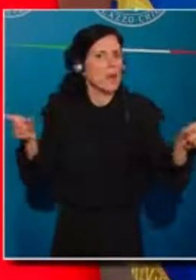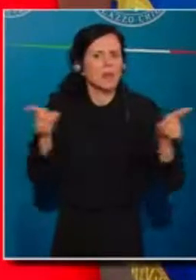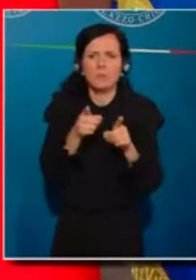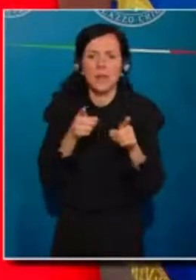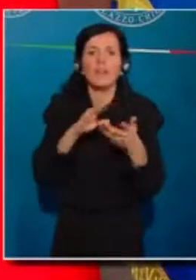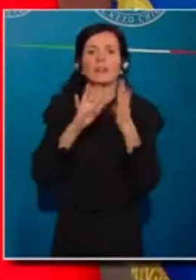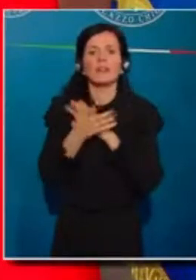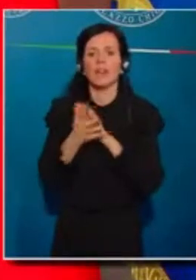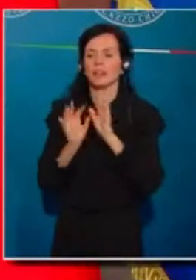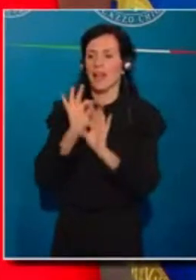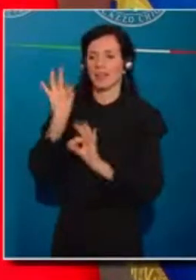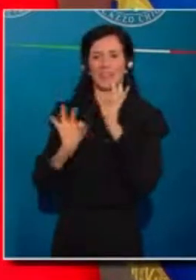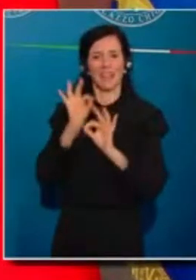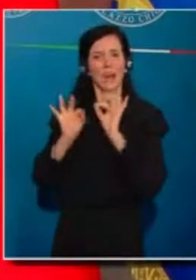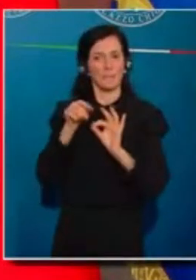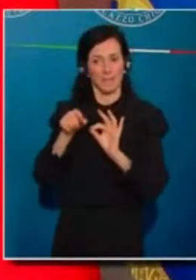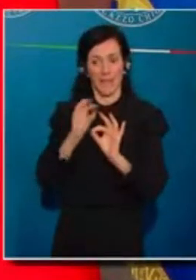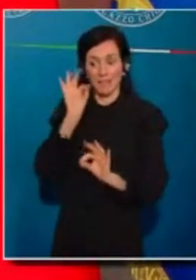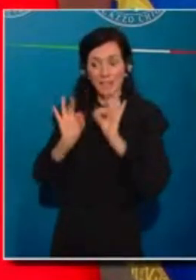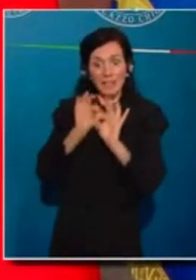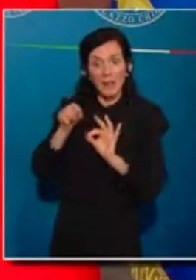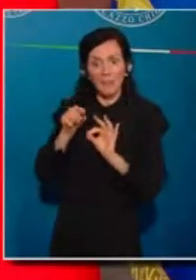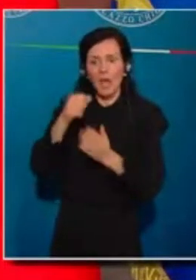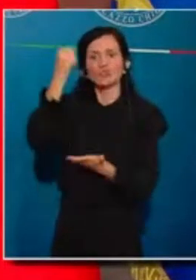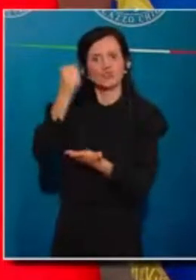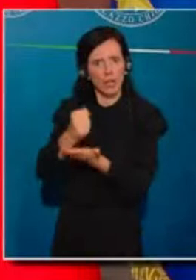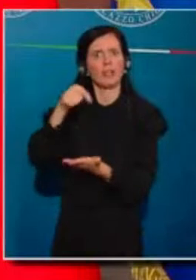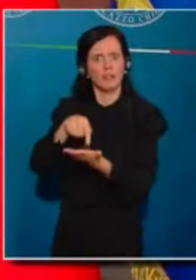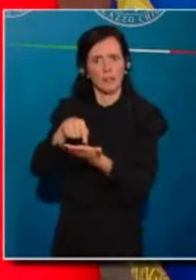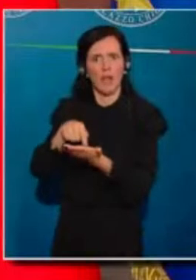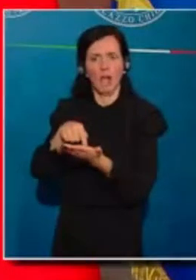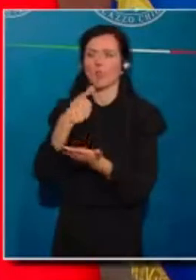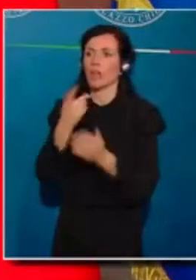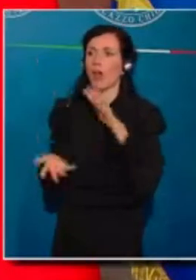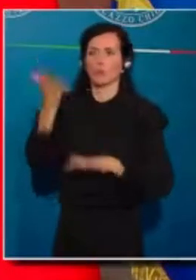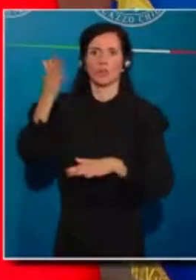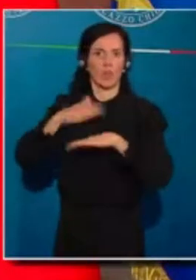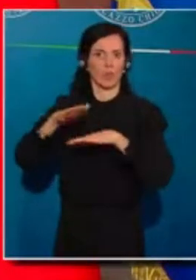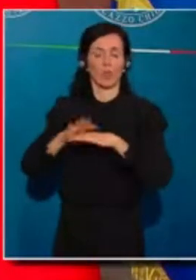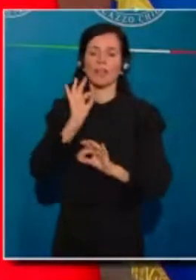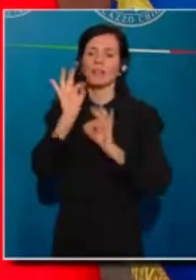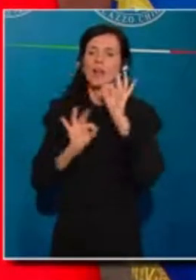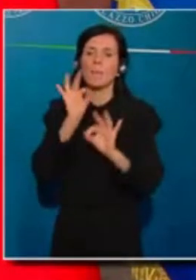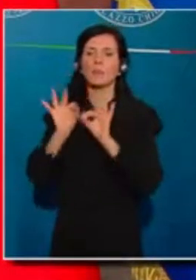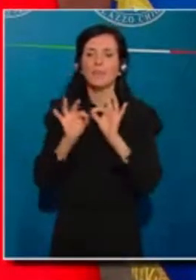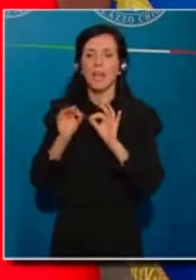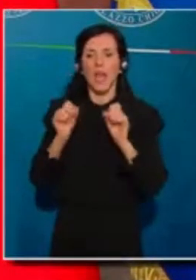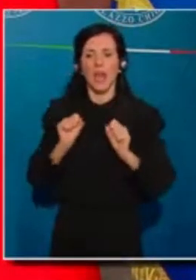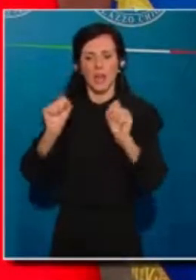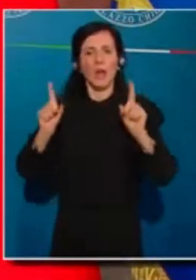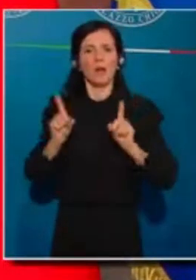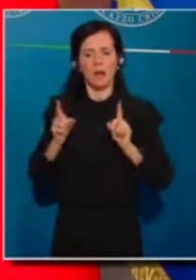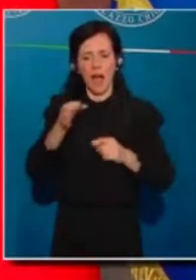terapie e verranno certificate dalle autorità competenti le terapie monoclonali, gli anticorpi